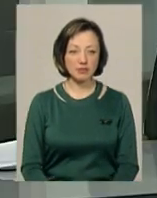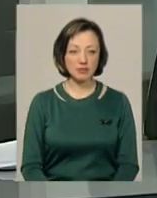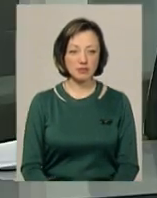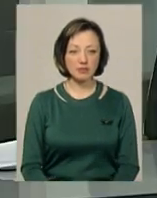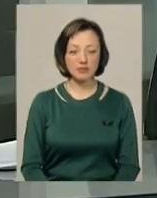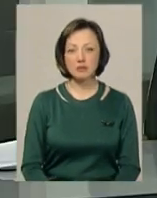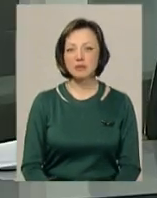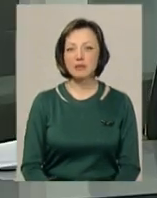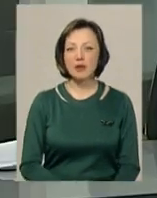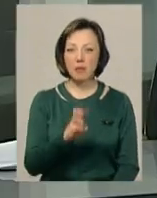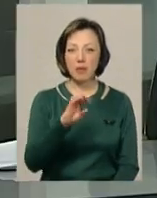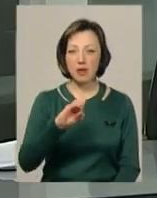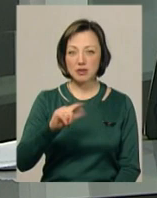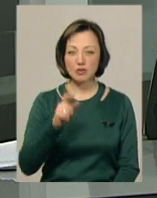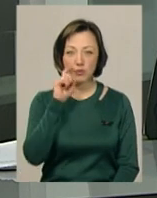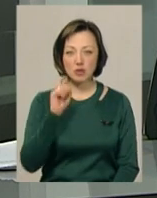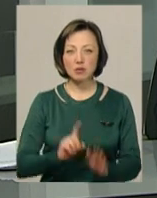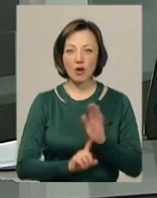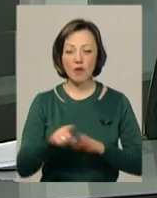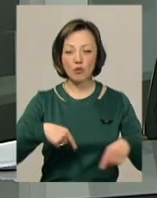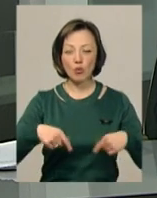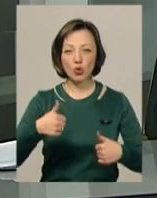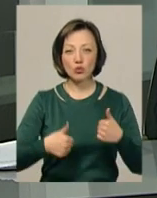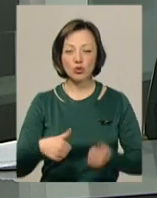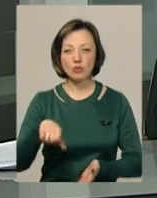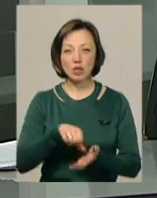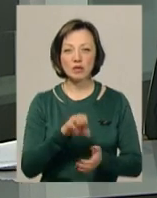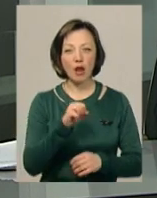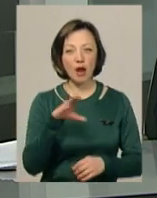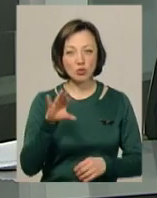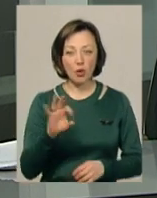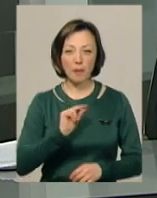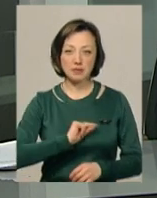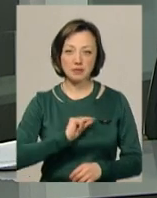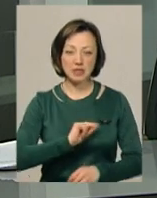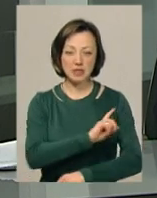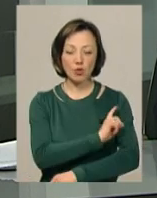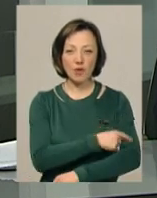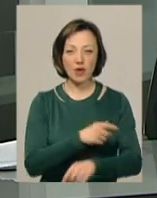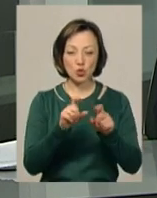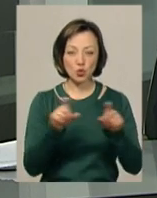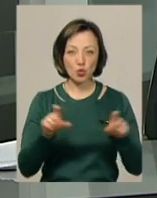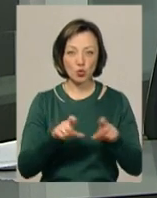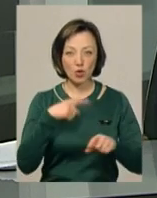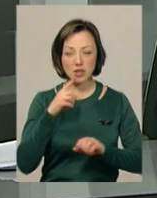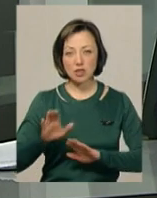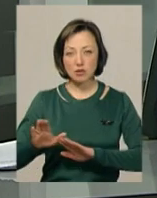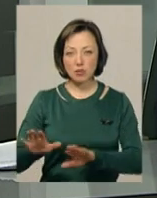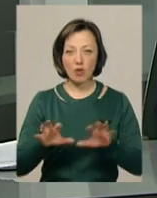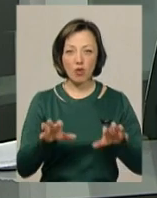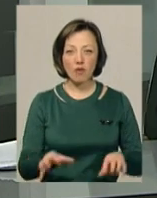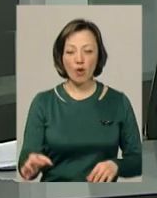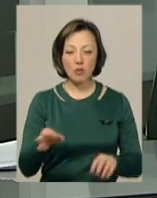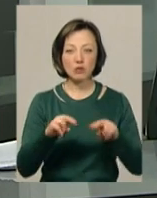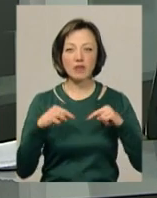У березні в Україні започатковують футбольний турнір для учасників АТО та співробітників силових структур, каже заступник голови обласної